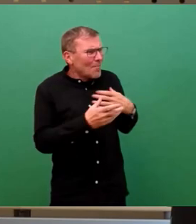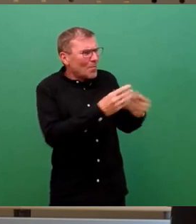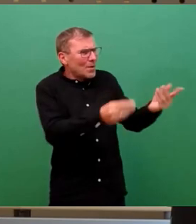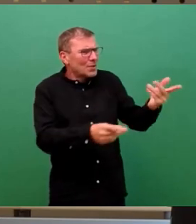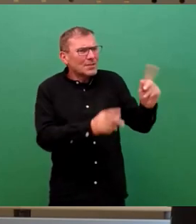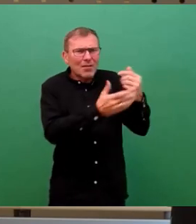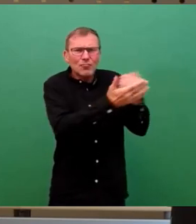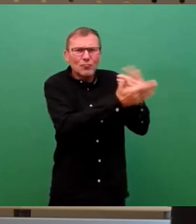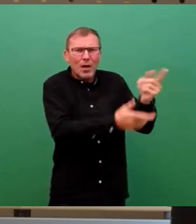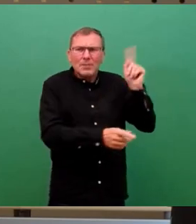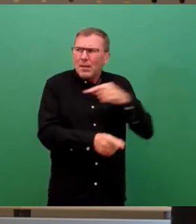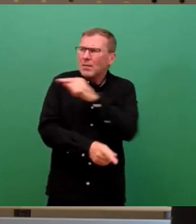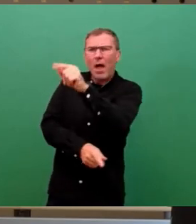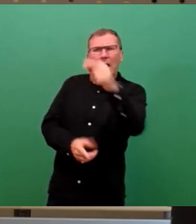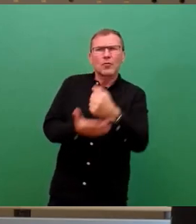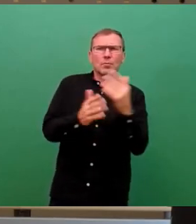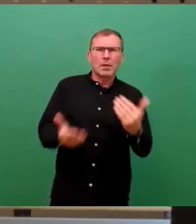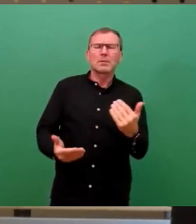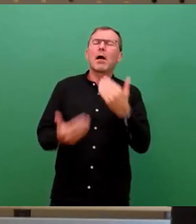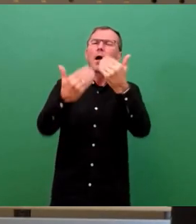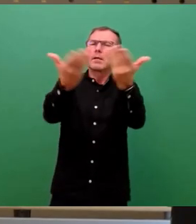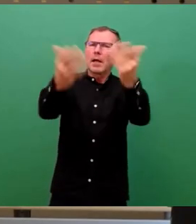andere zeigen, meine Damen und Herren. Vielen herzlichen Dank.